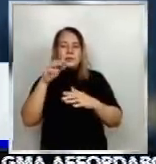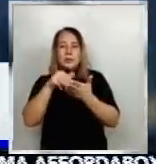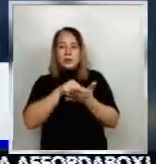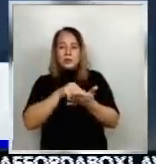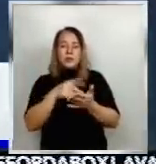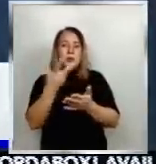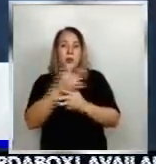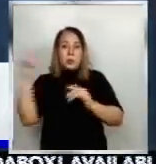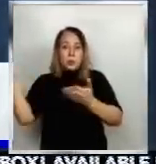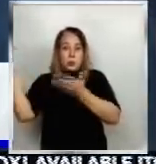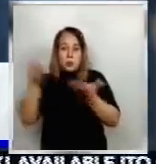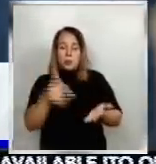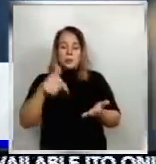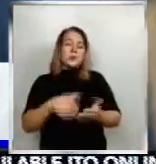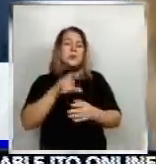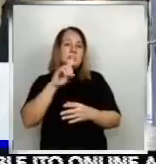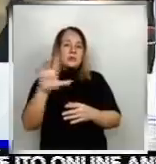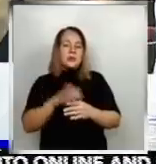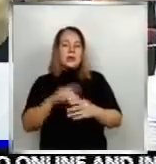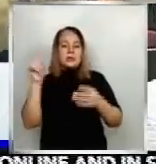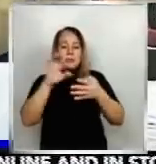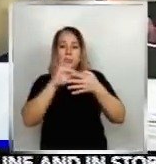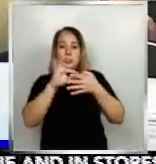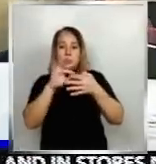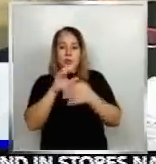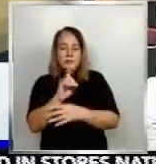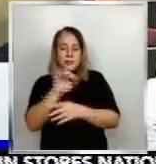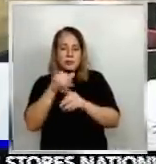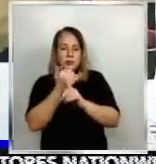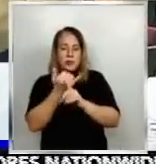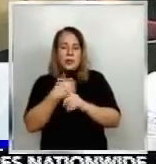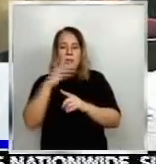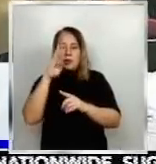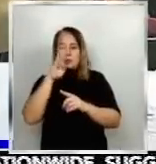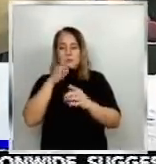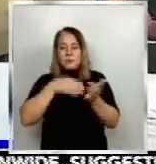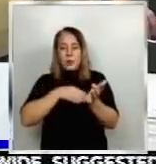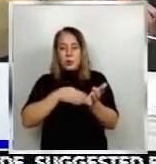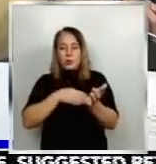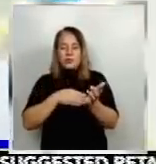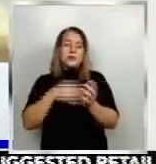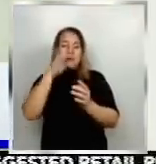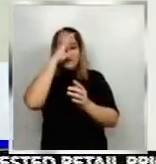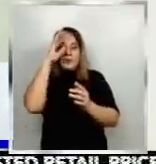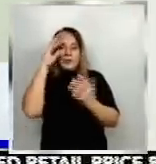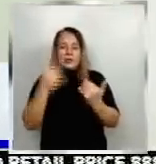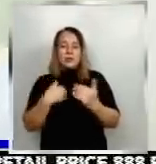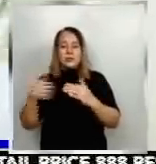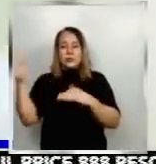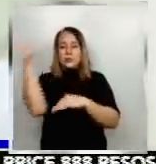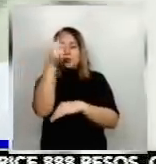Desyembre hanggang sa unang bahagi ng Enero. Nasa Bakor, Cavite, kanina ang mga pinuno ng National Task Force Against COVID